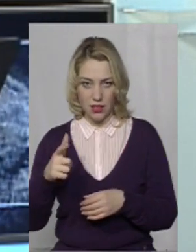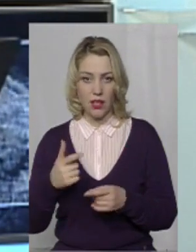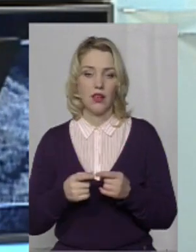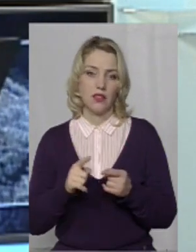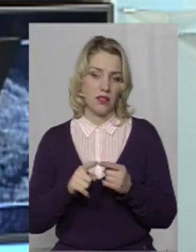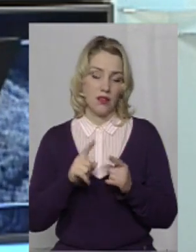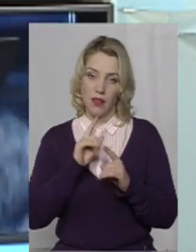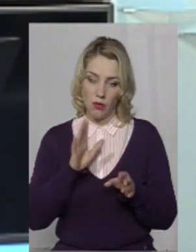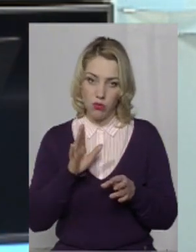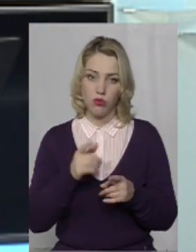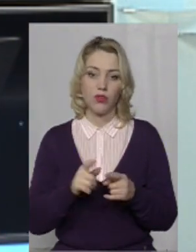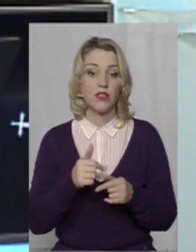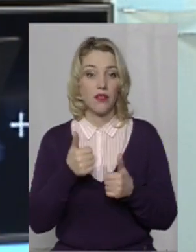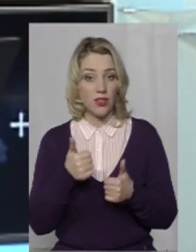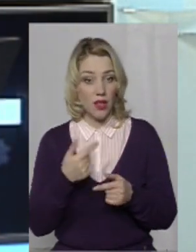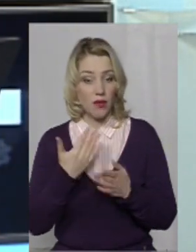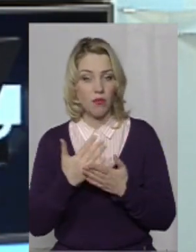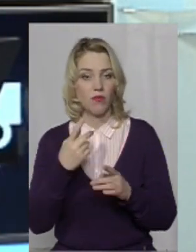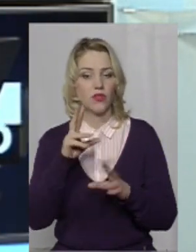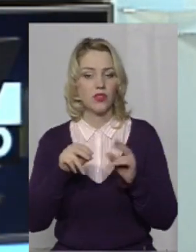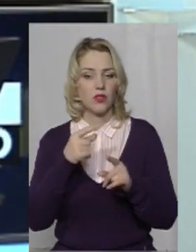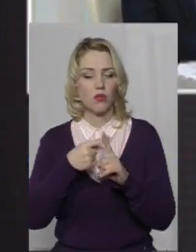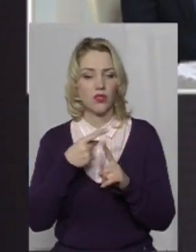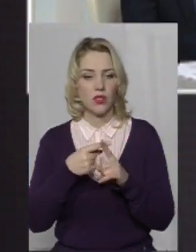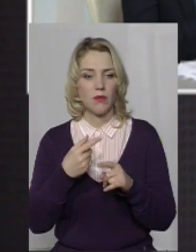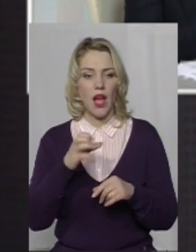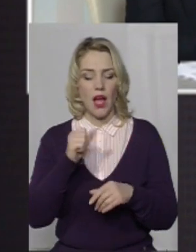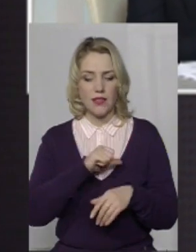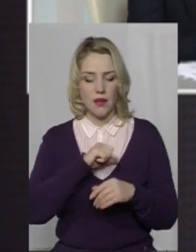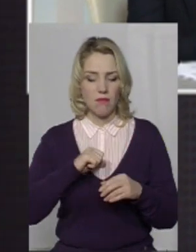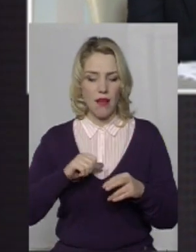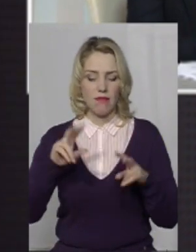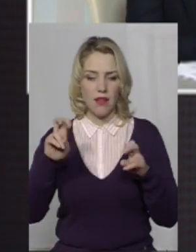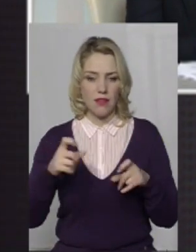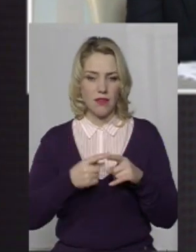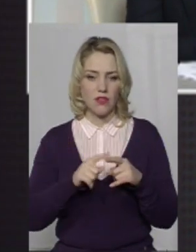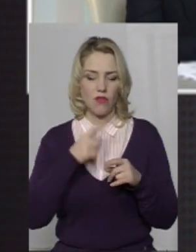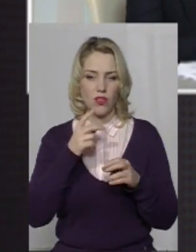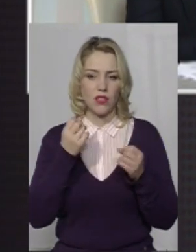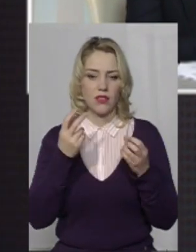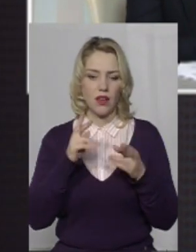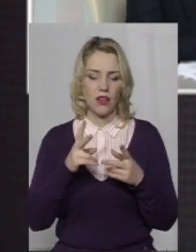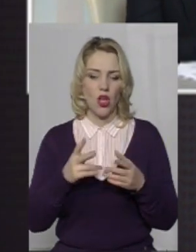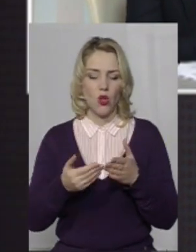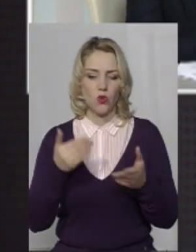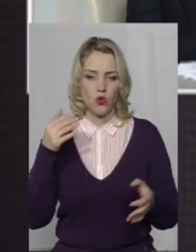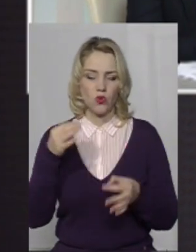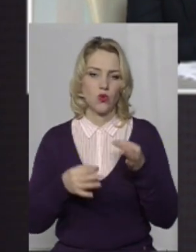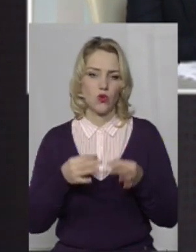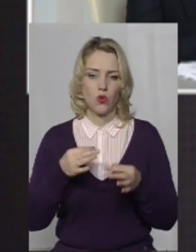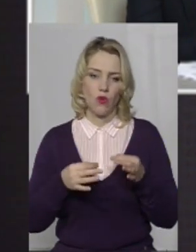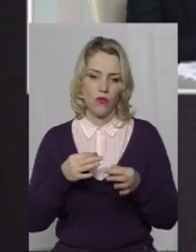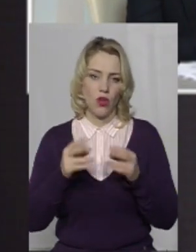все-таки зосередити свою увагу. Сама назва йде в тому, що це спрощена процедура досудового розслідування. Чи не буде за цією